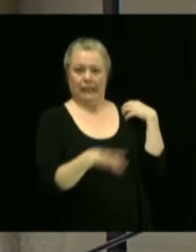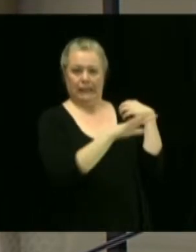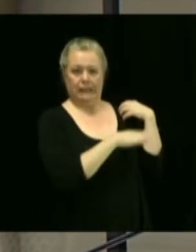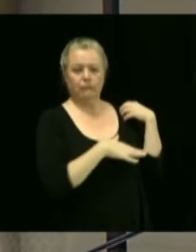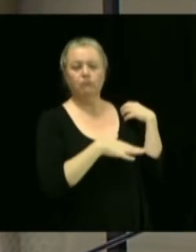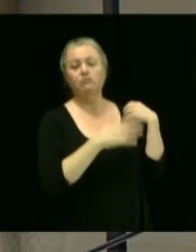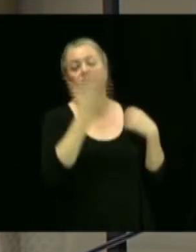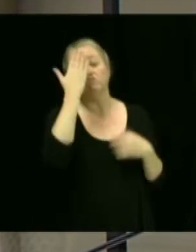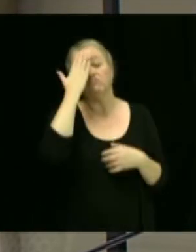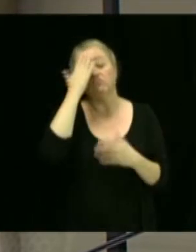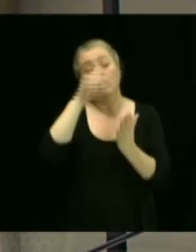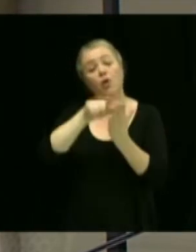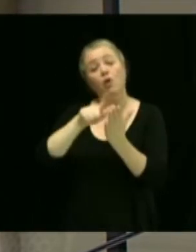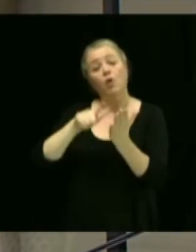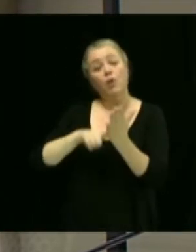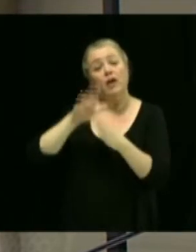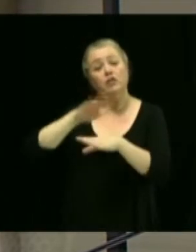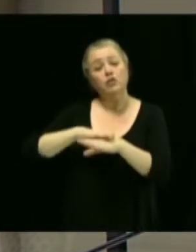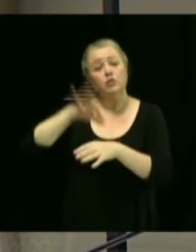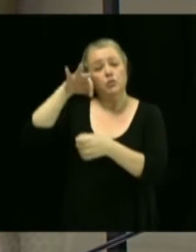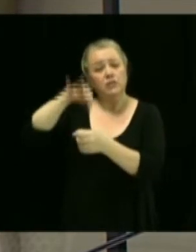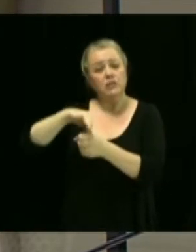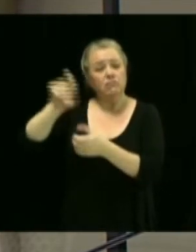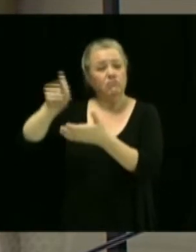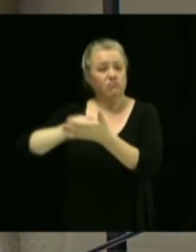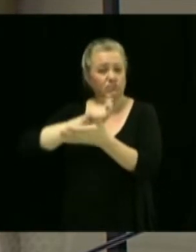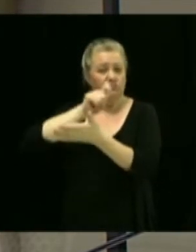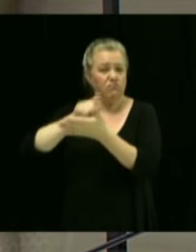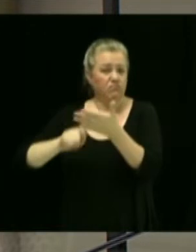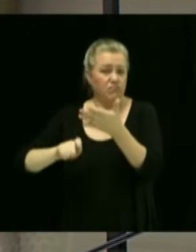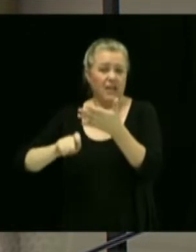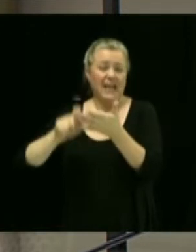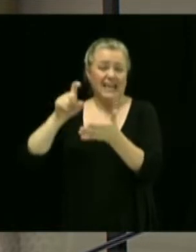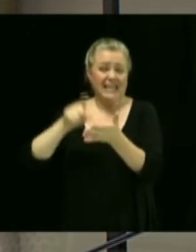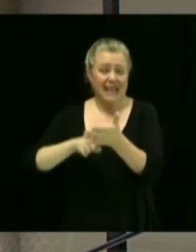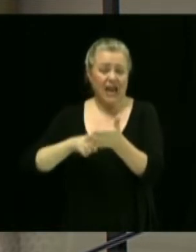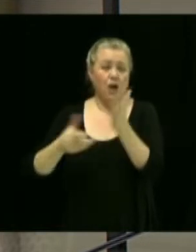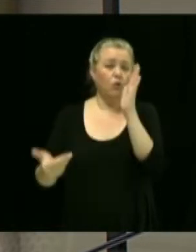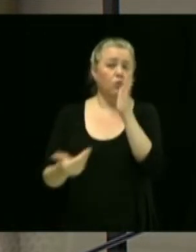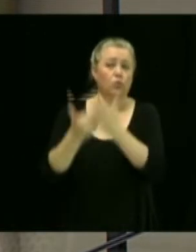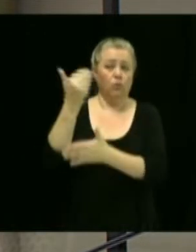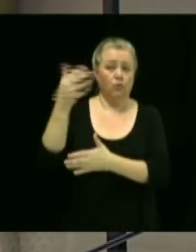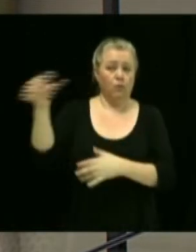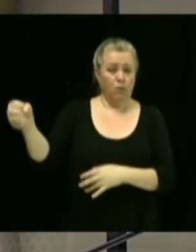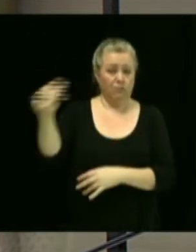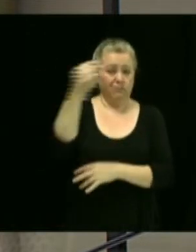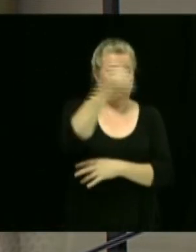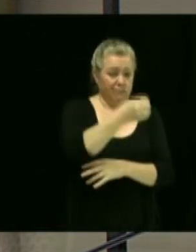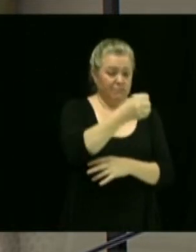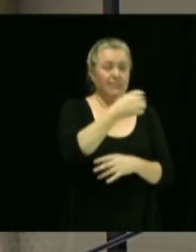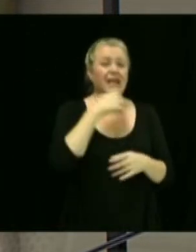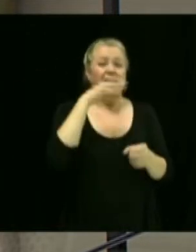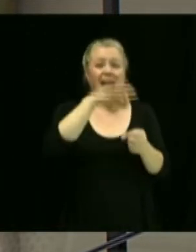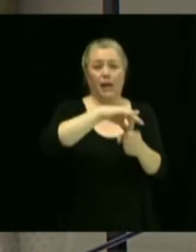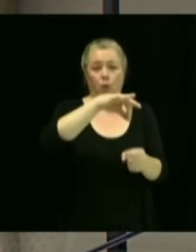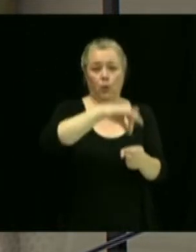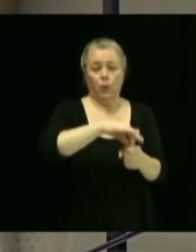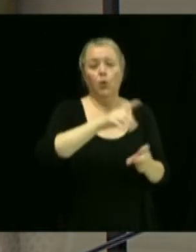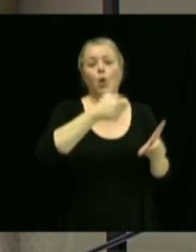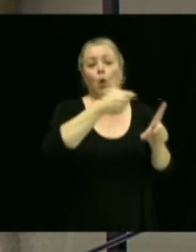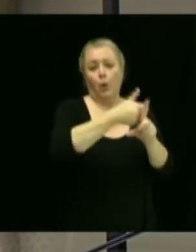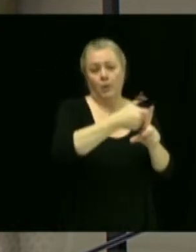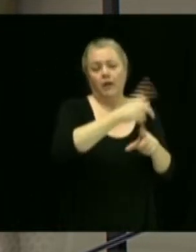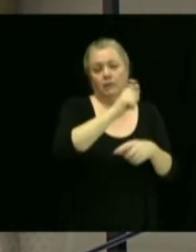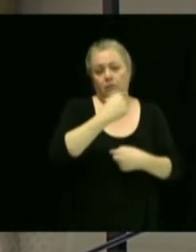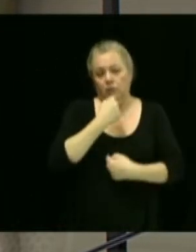les référendums dans les municipalités, tous les nouveaux élus et élus en poste, déjà en poste, ont déposé leur déclaration